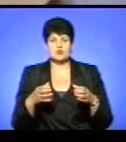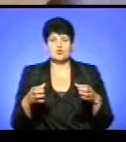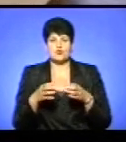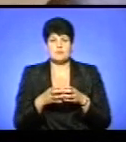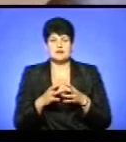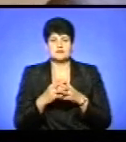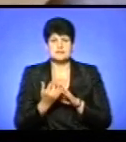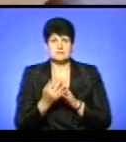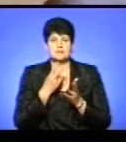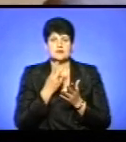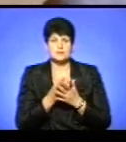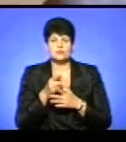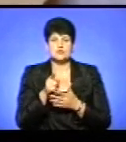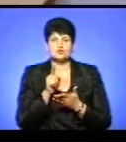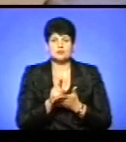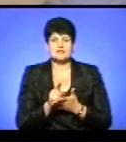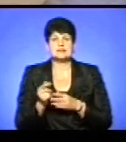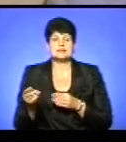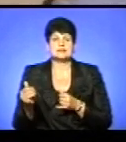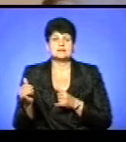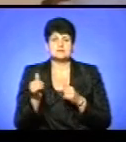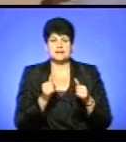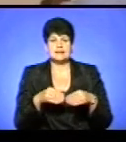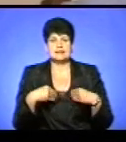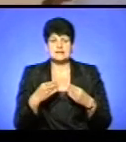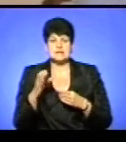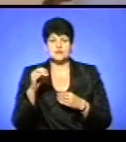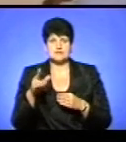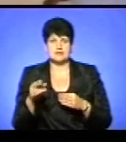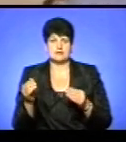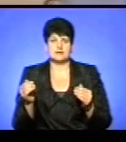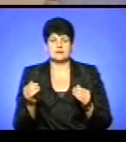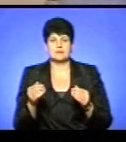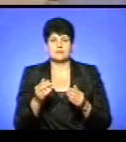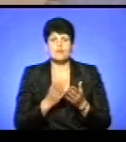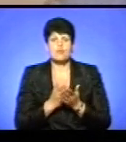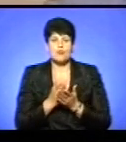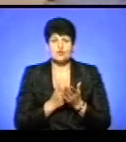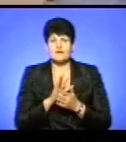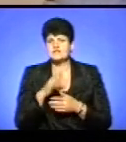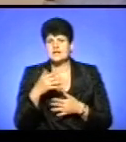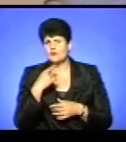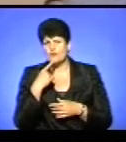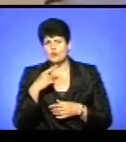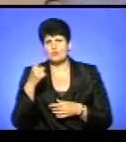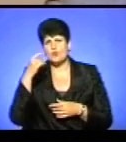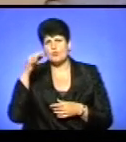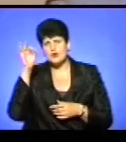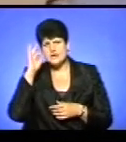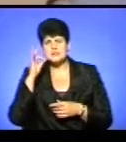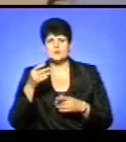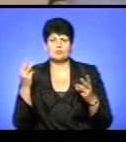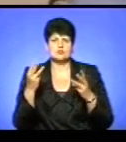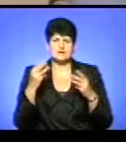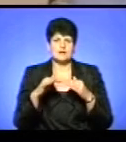я написав на пунктах передбачені, що вони зобов'язані з обезпечення надання мінімальних соціально необхідних послуг. Я вже не кажу про поліцію, пожежну охорону, полігон